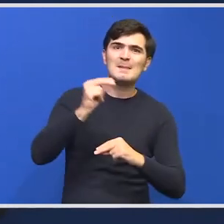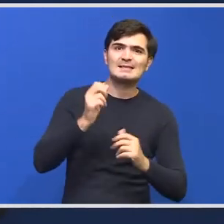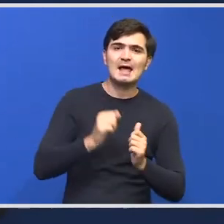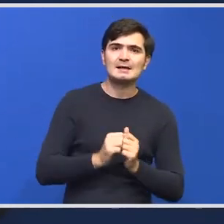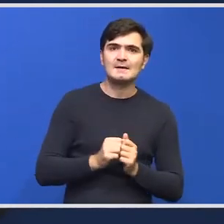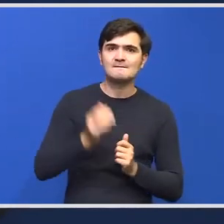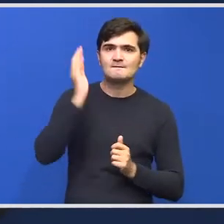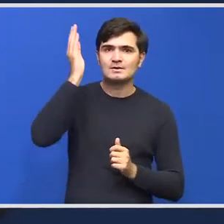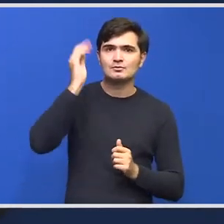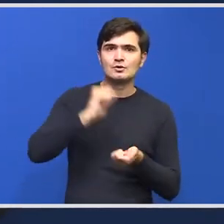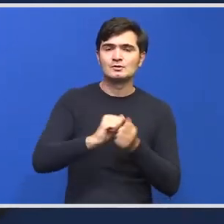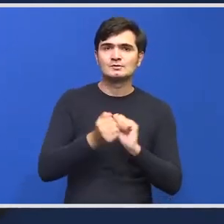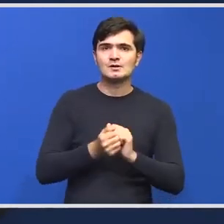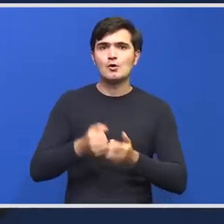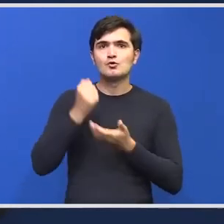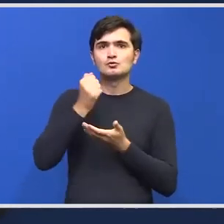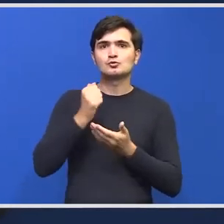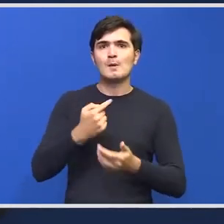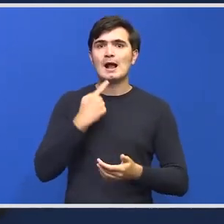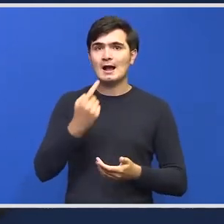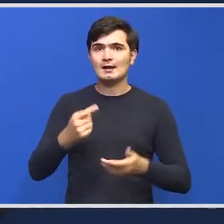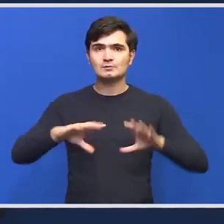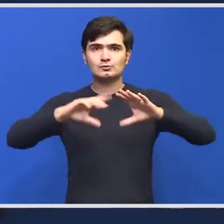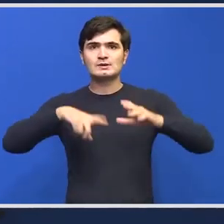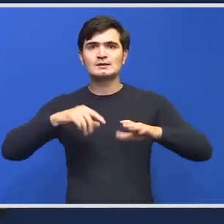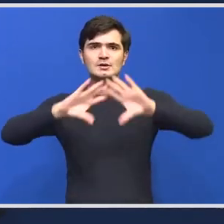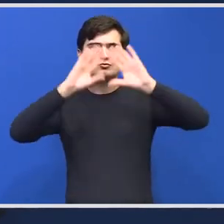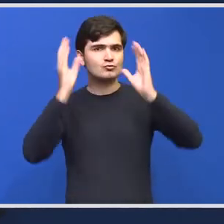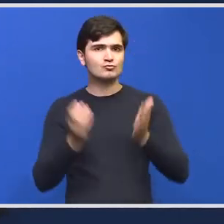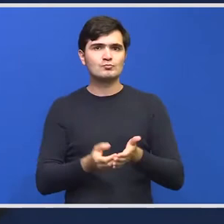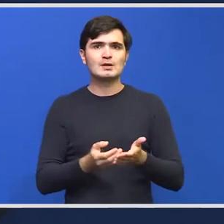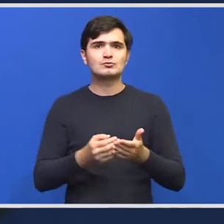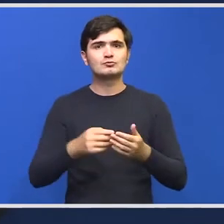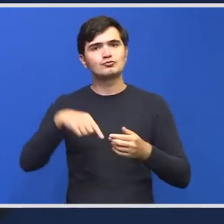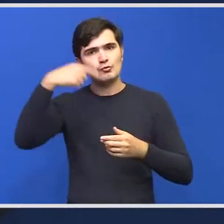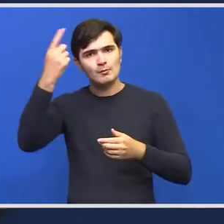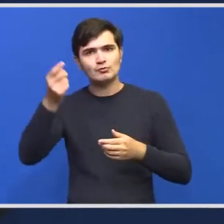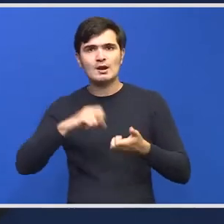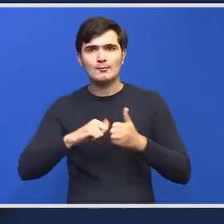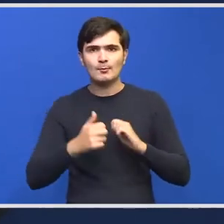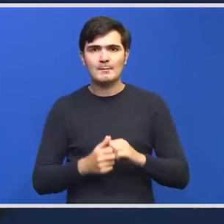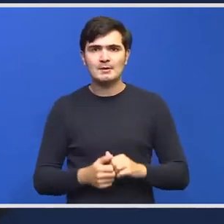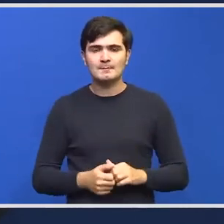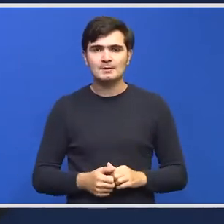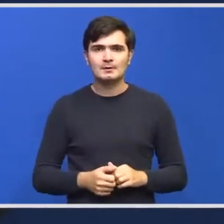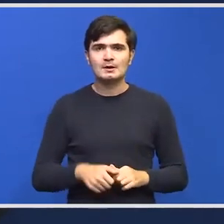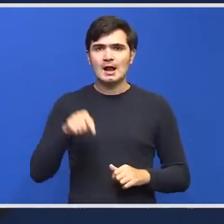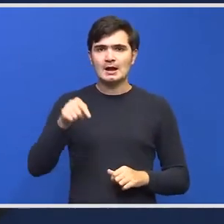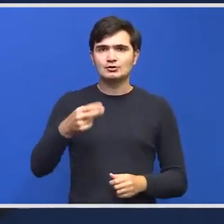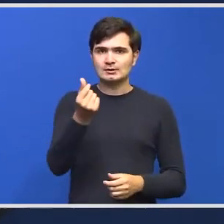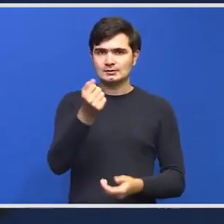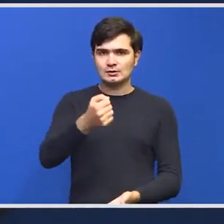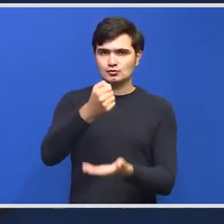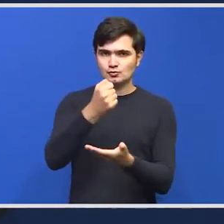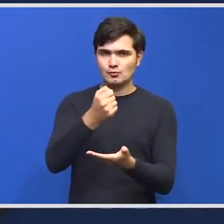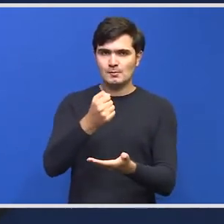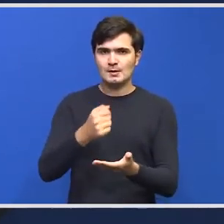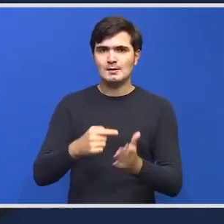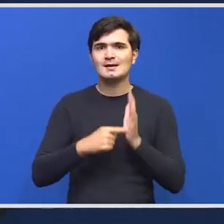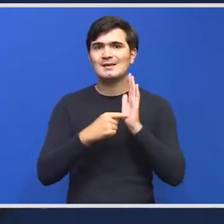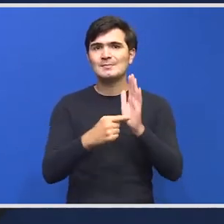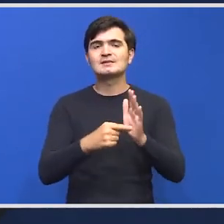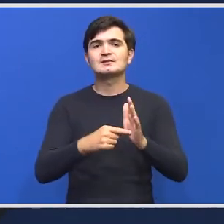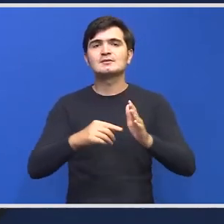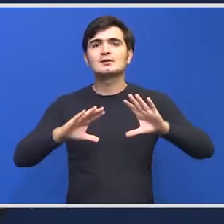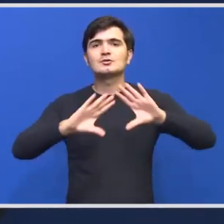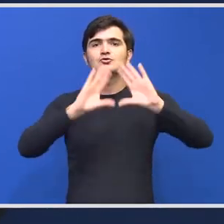în această sumă ar putea să intre și următoarele HG-uri care vin? Deci, această sumă reprezintă toate